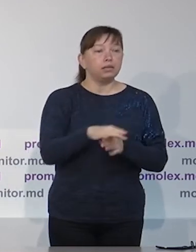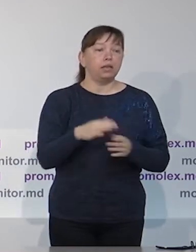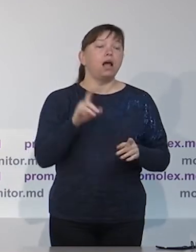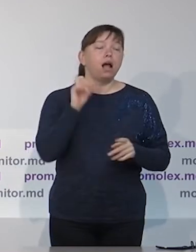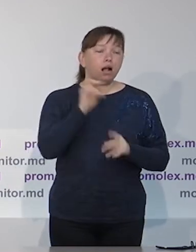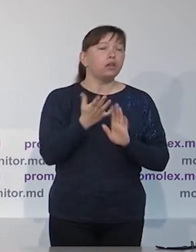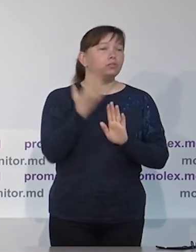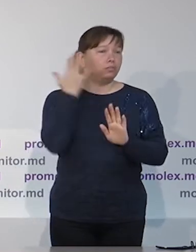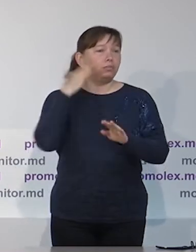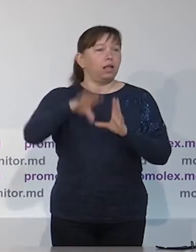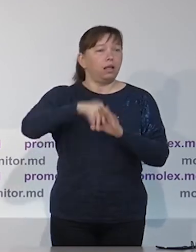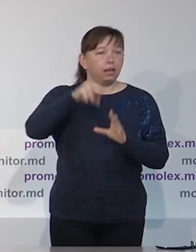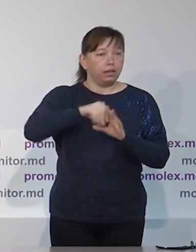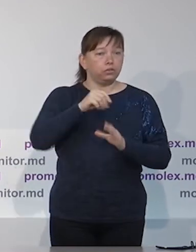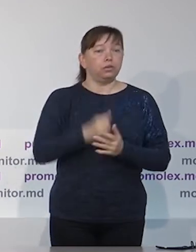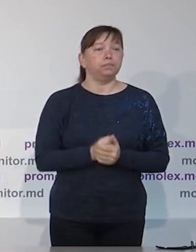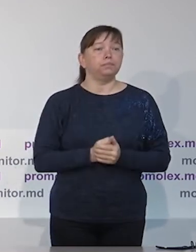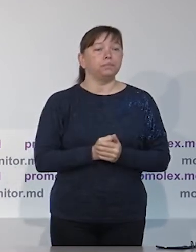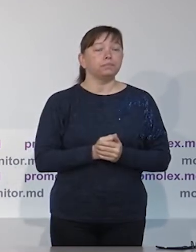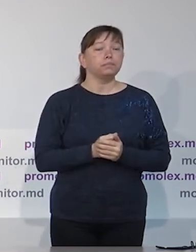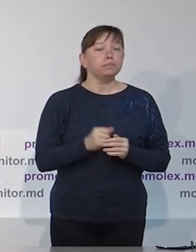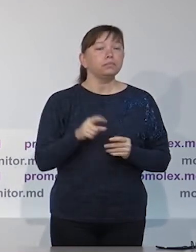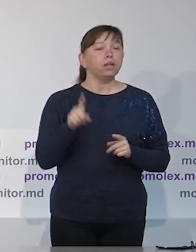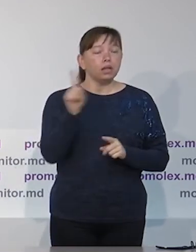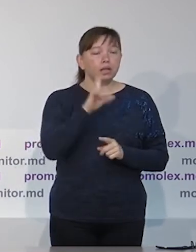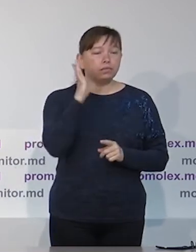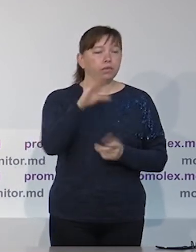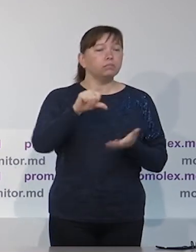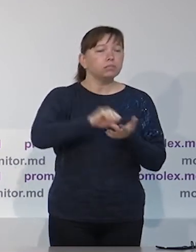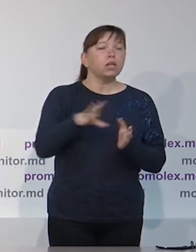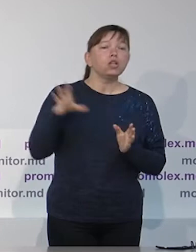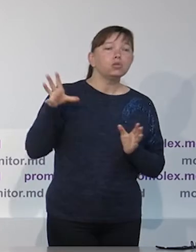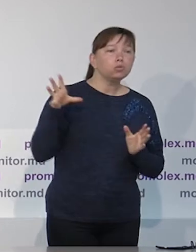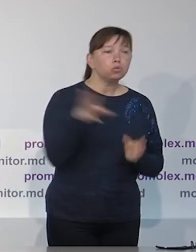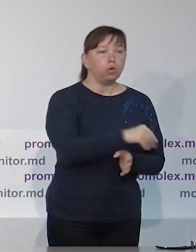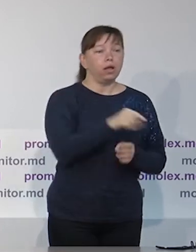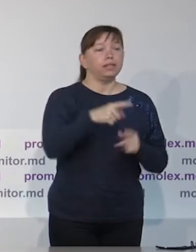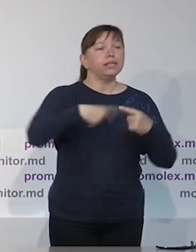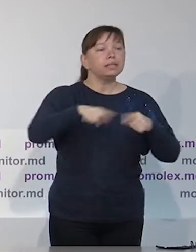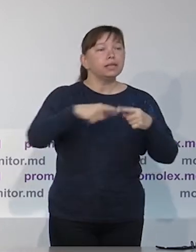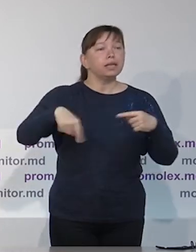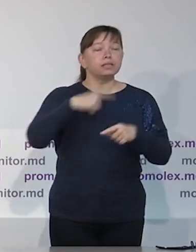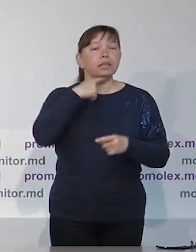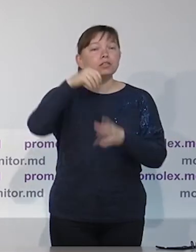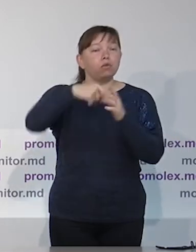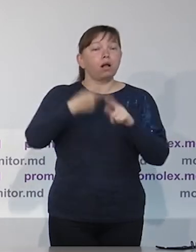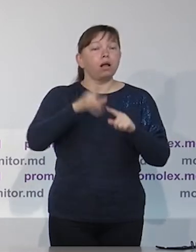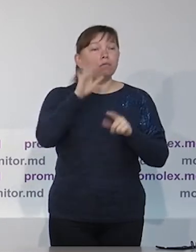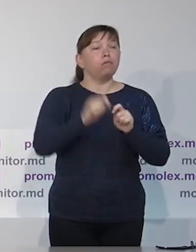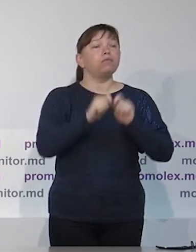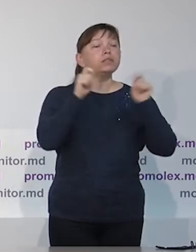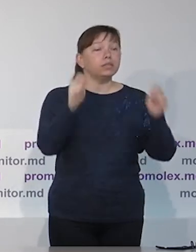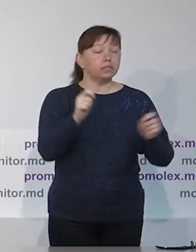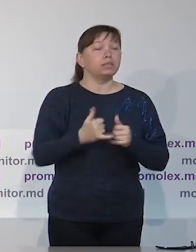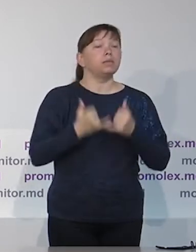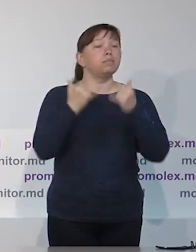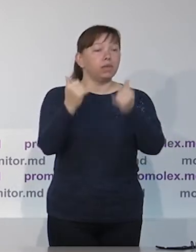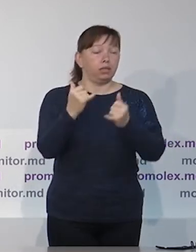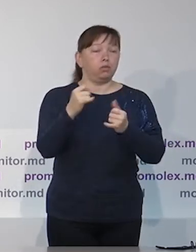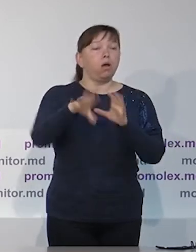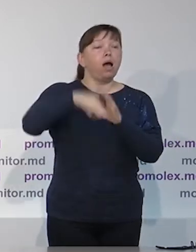мы, как и на предыдущих выборах, хотим охватить полностью все